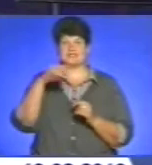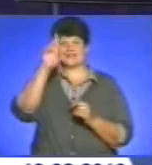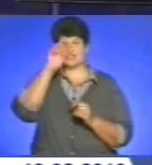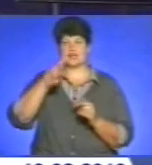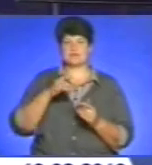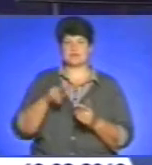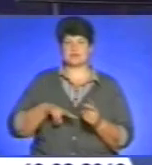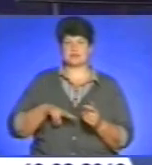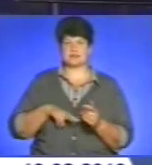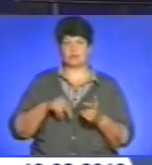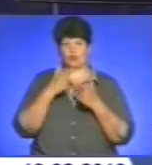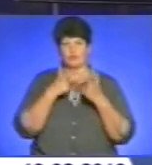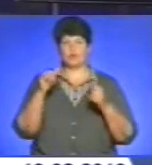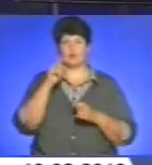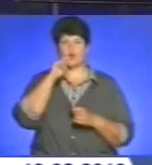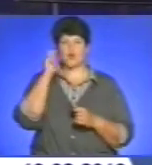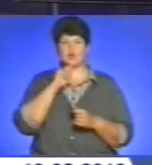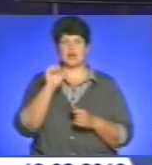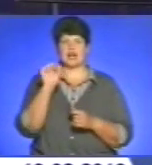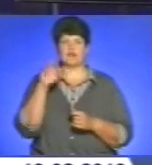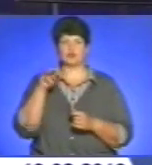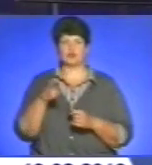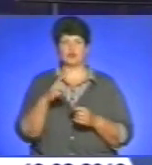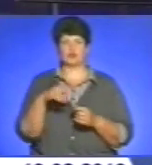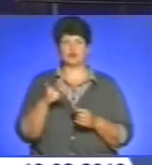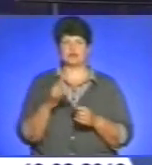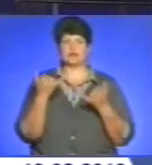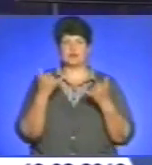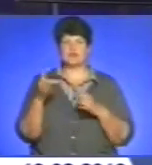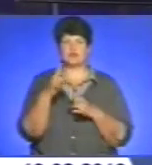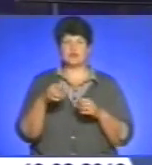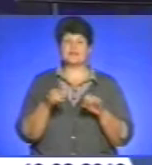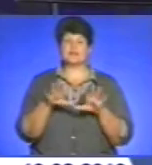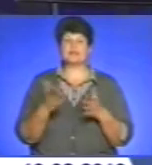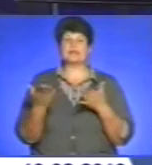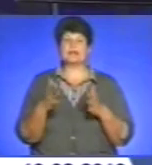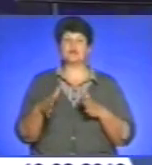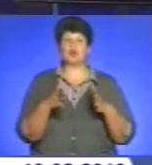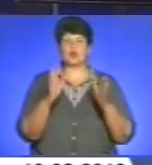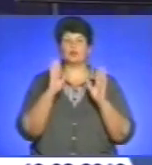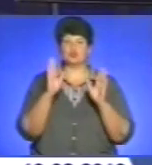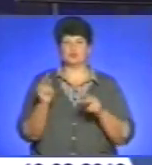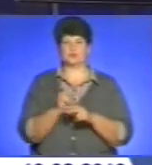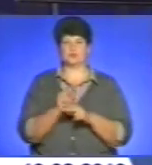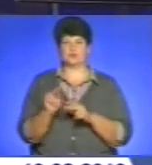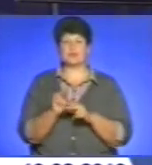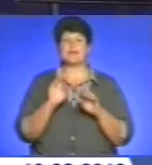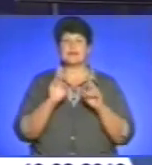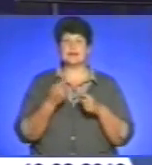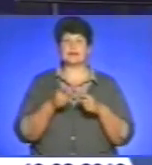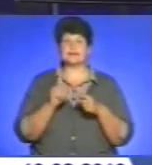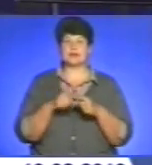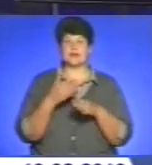адміністрації, повідомили в «Укравтодорі». Відтепер в регіонах вирішуватимуть, які саме дороги там ремонтувати та як на це